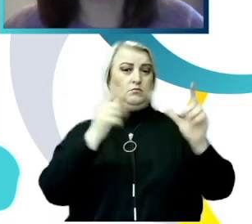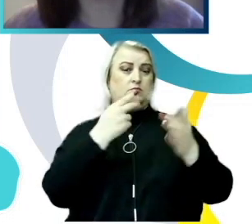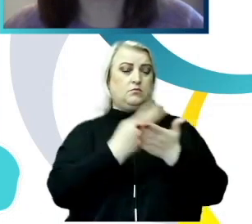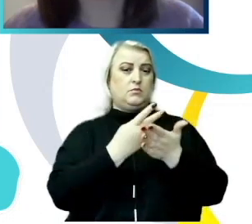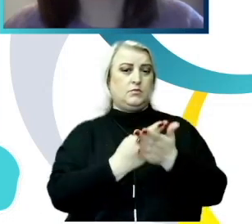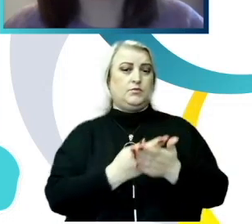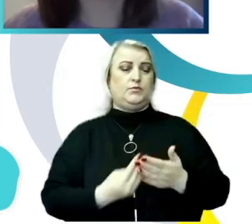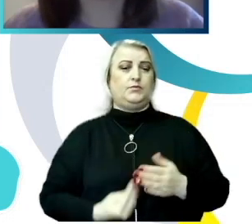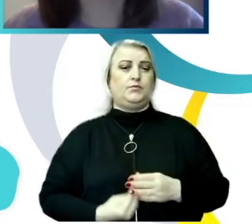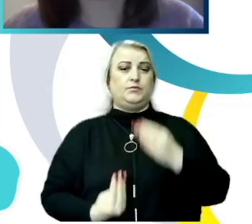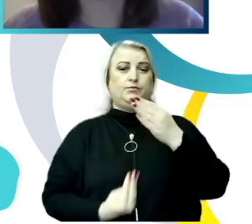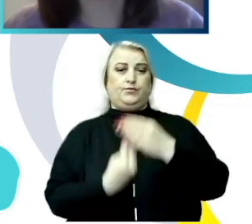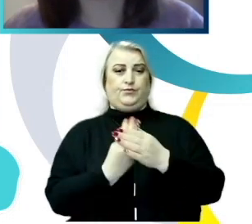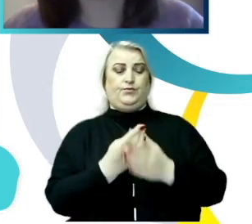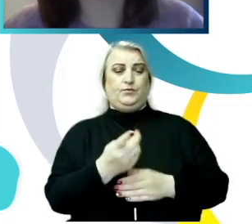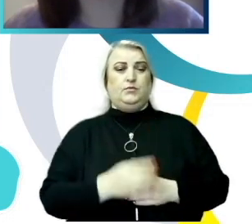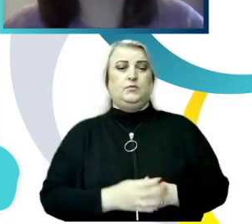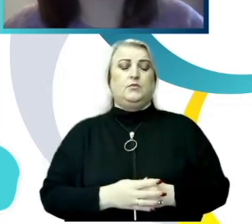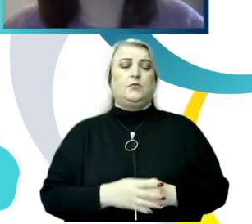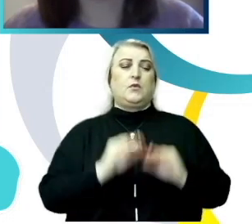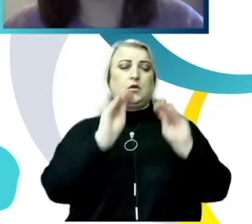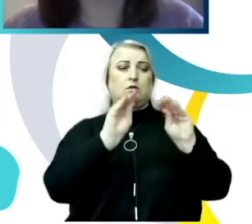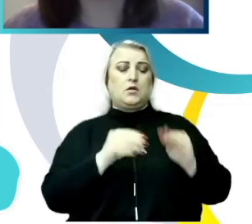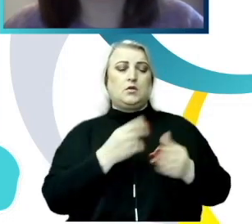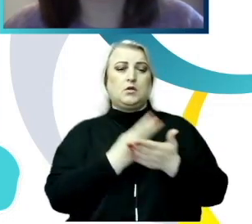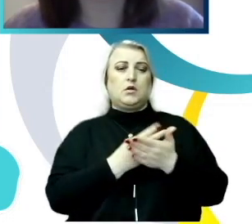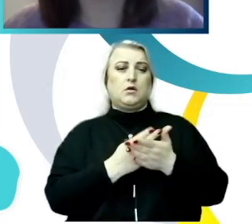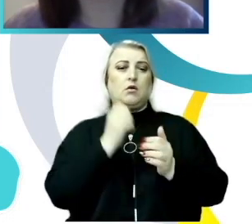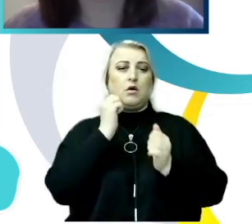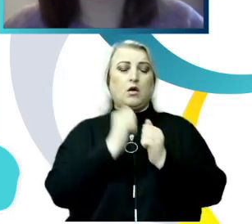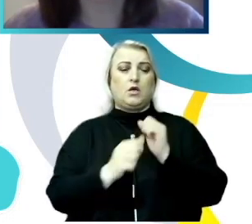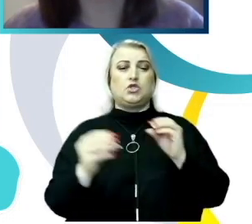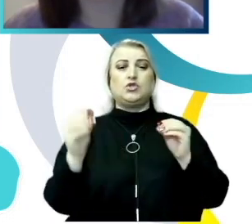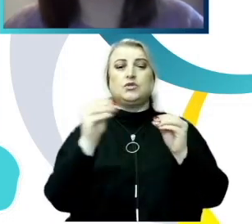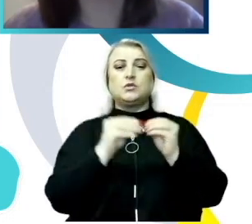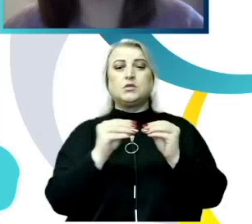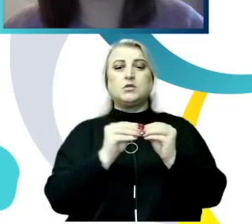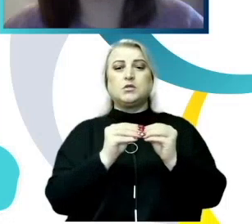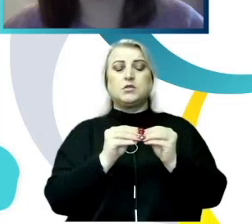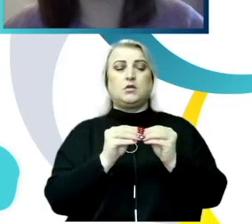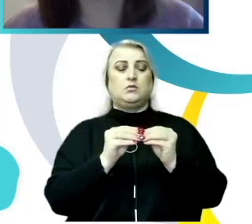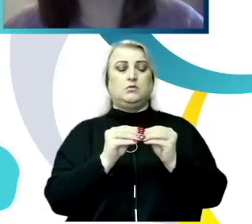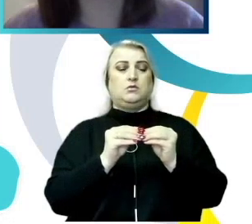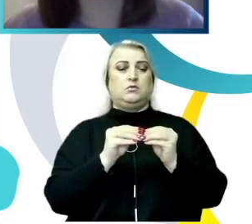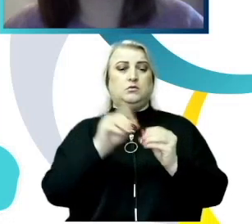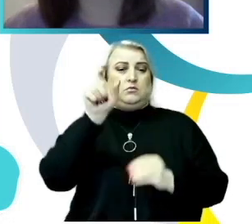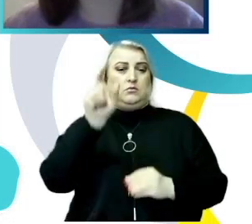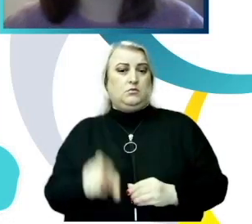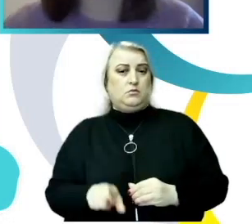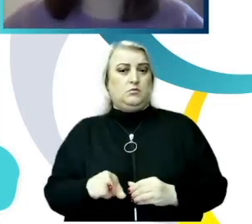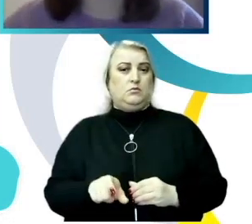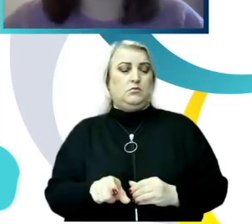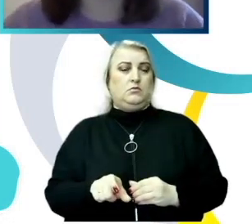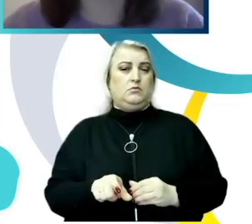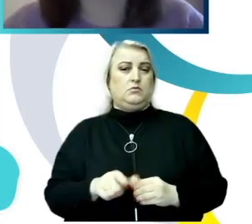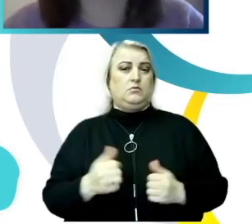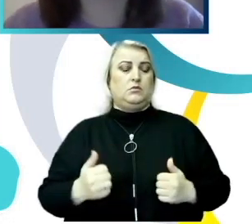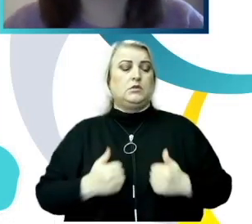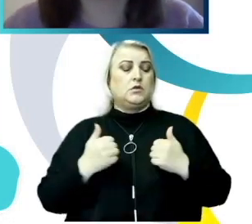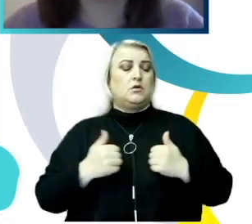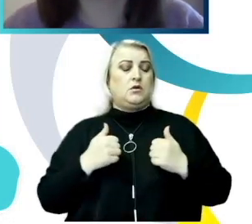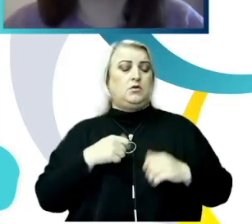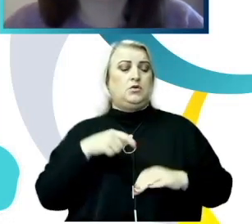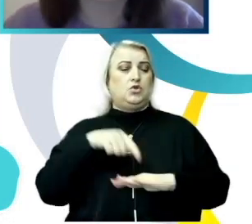la moment, practic datele sondajului arată că fiecare al zecilea tânăr sau tânără tinde să nu se simtă în siguranță